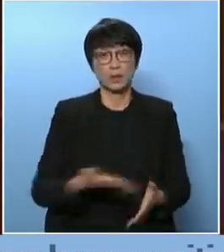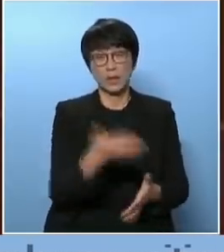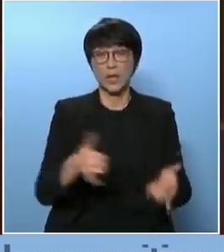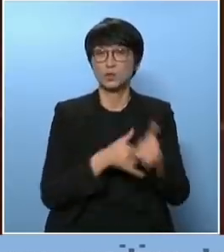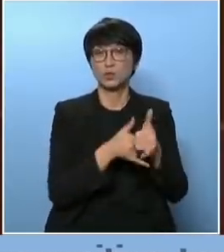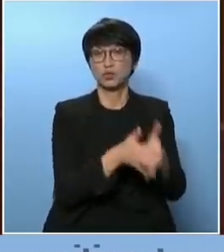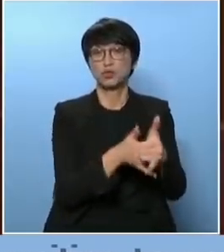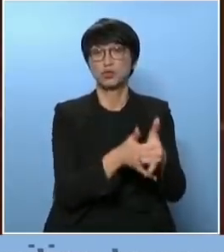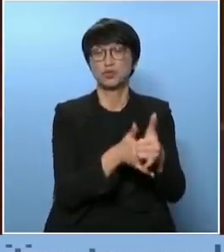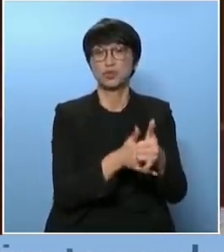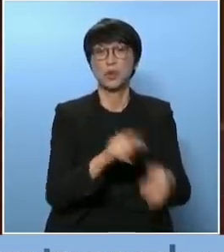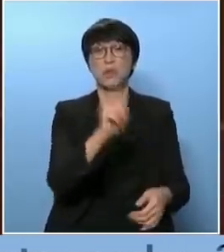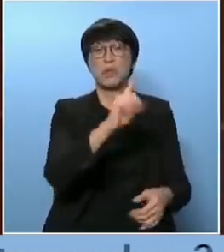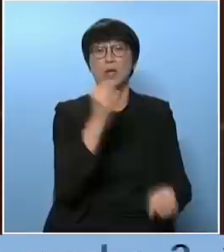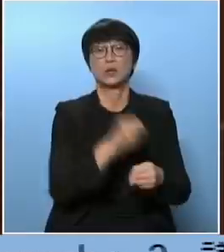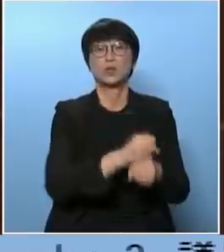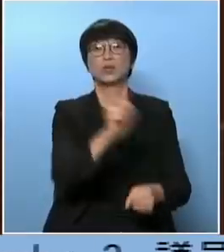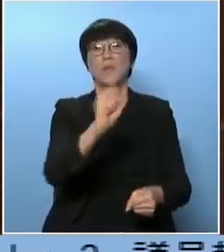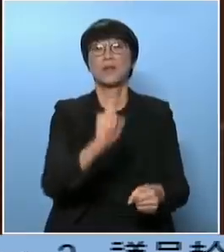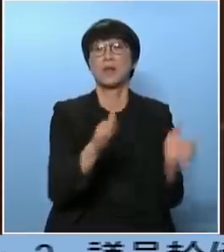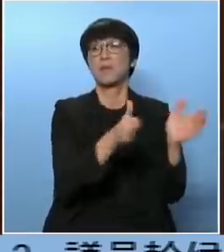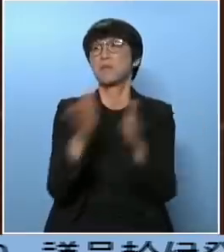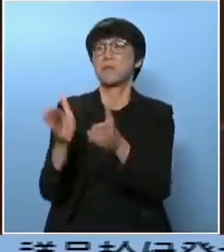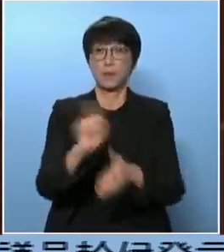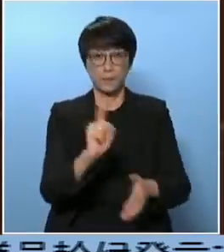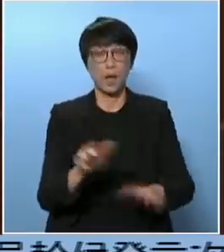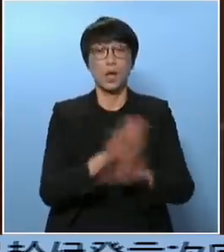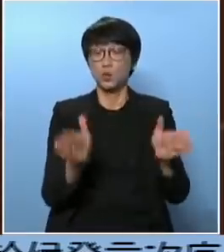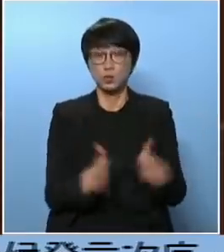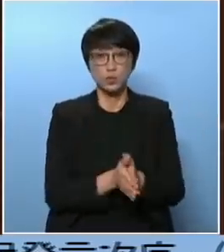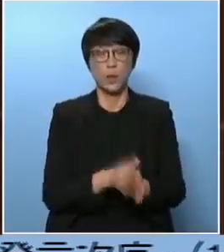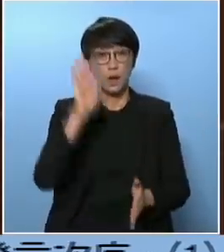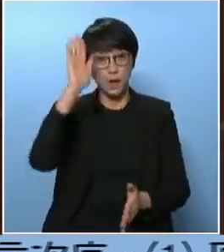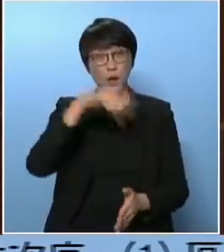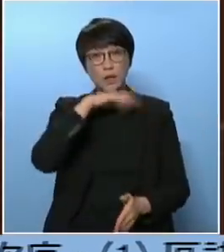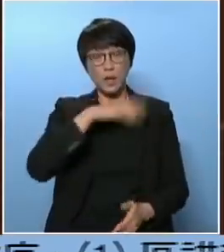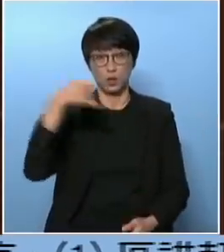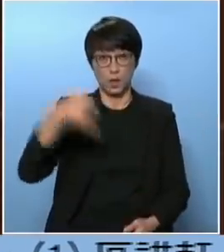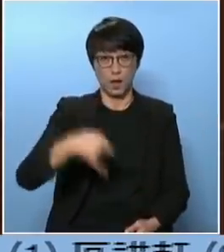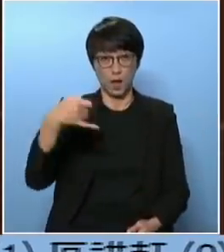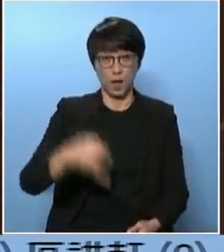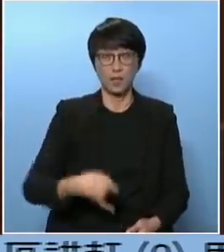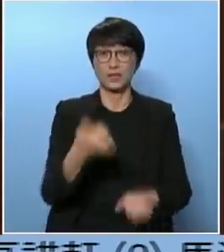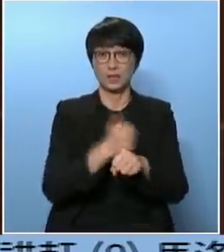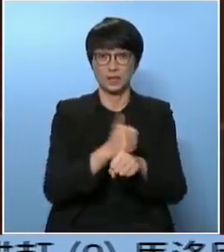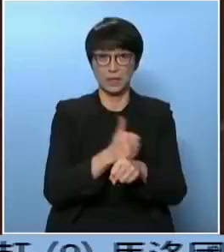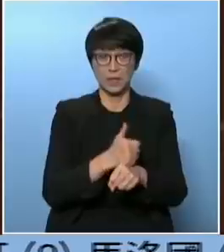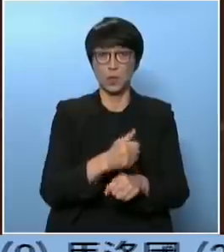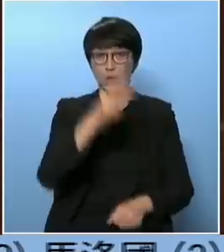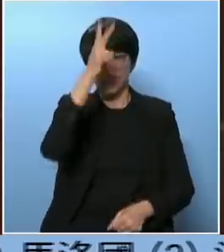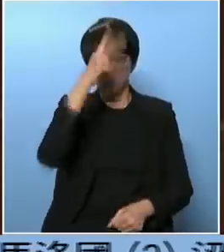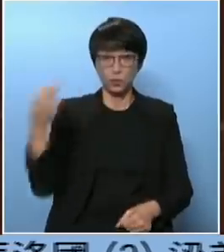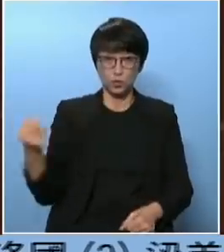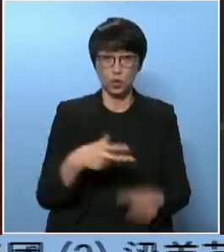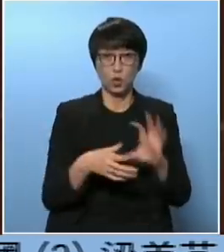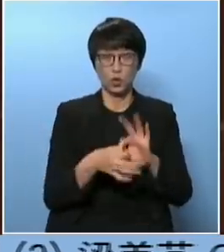追究你做错了什么而是刚才我说的所有东我是希望如果下一个机会正会要再